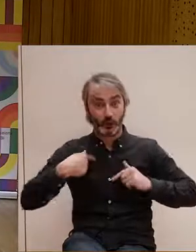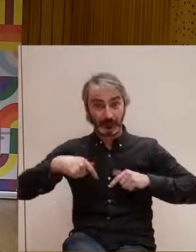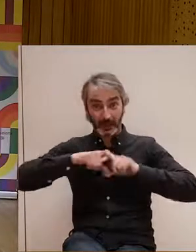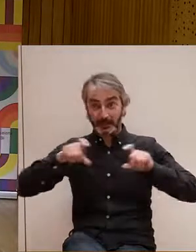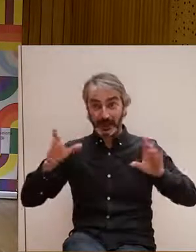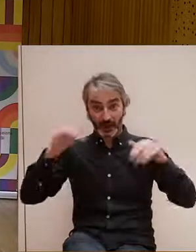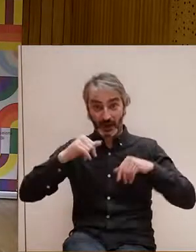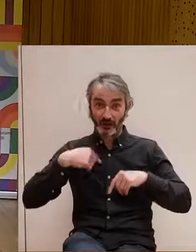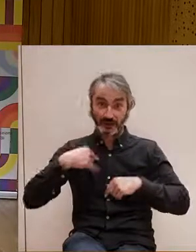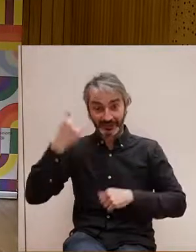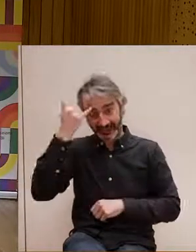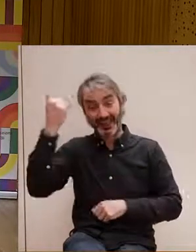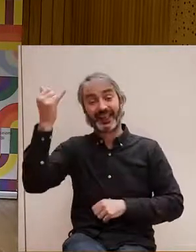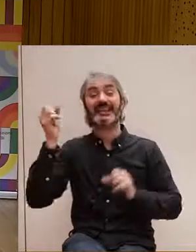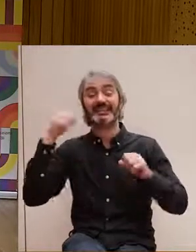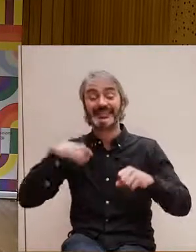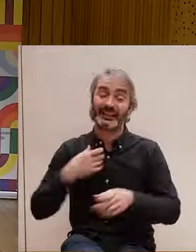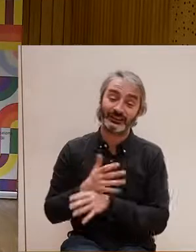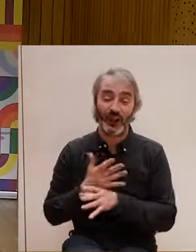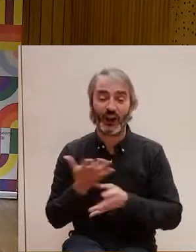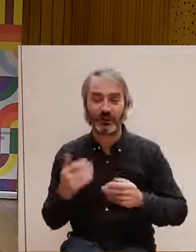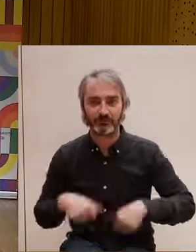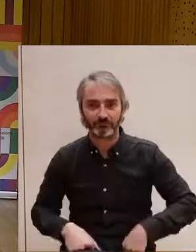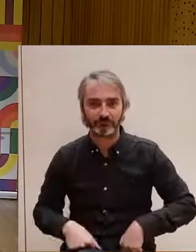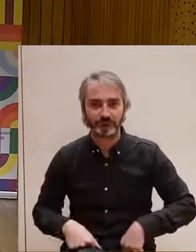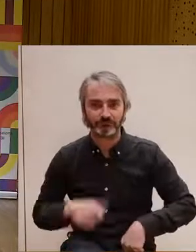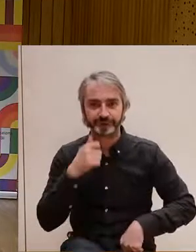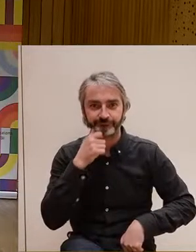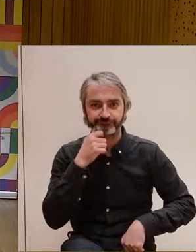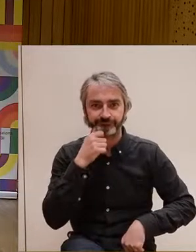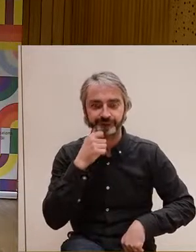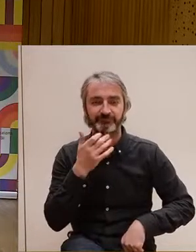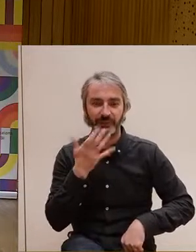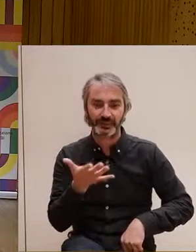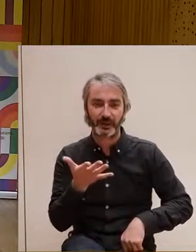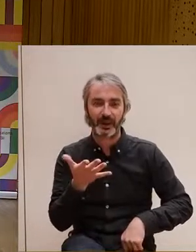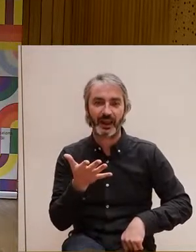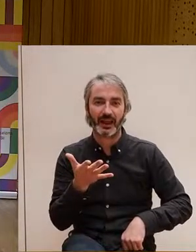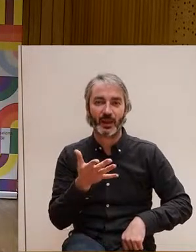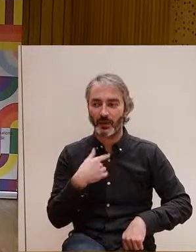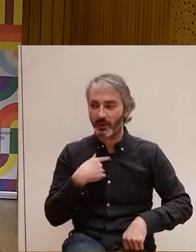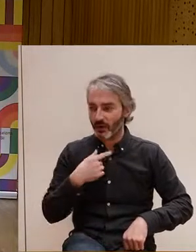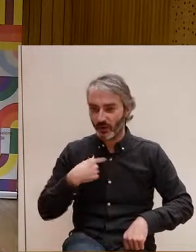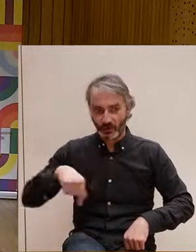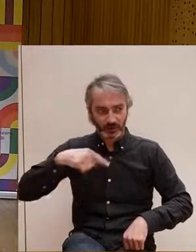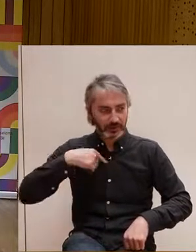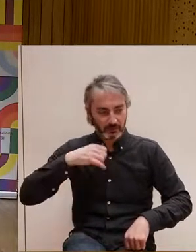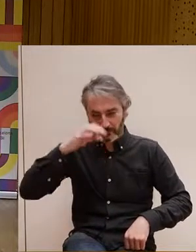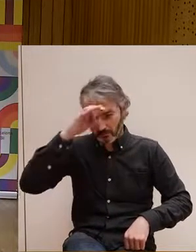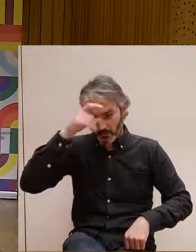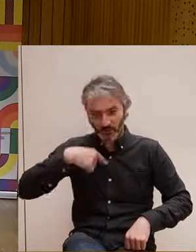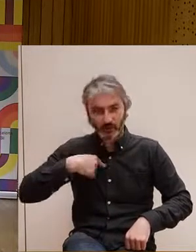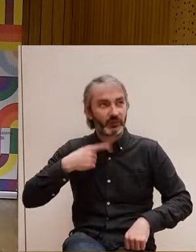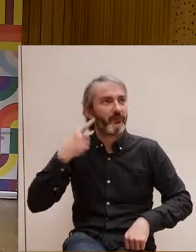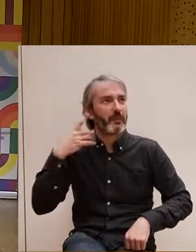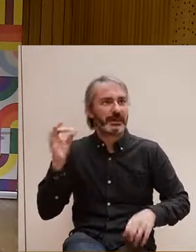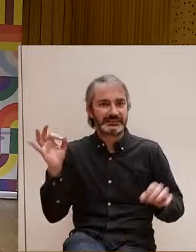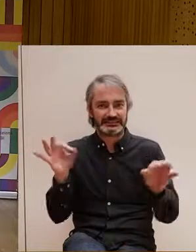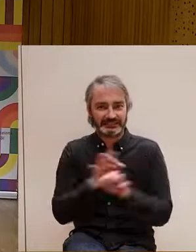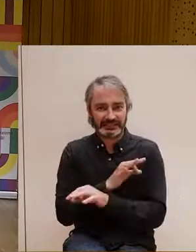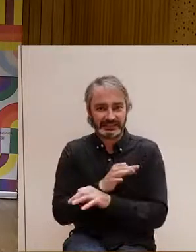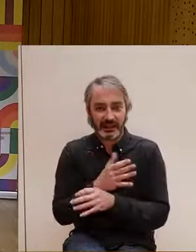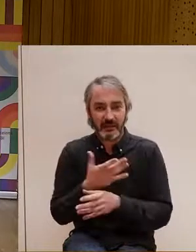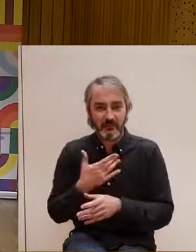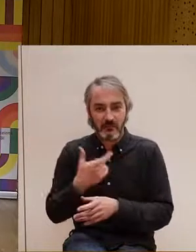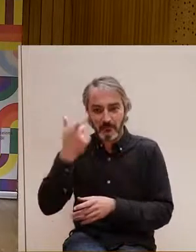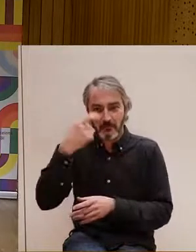vam dir, venga va, anem a fer un joc. I que és això que des de no ser ningú, aquell que diu, és complicat i és